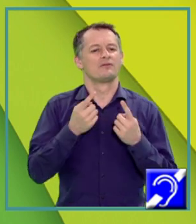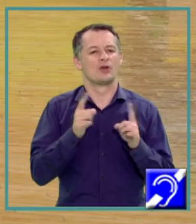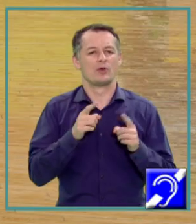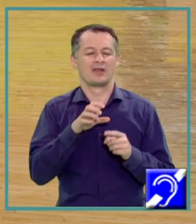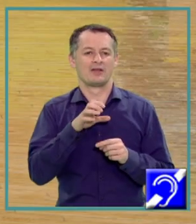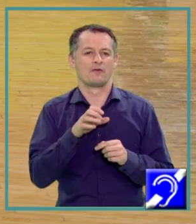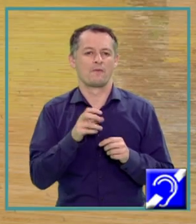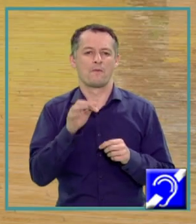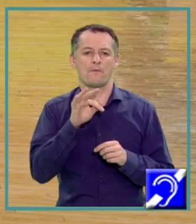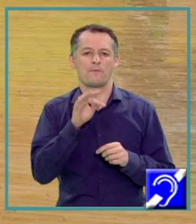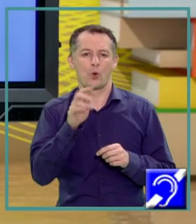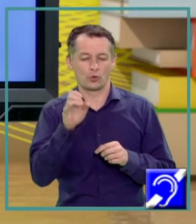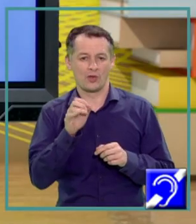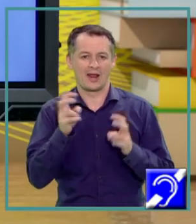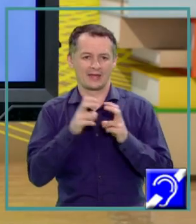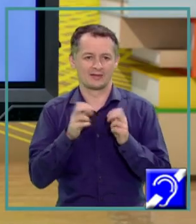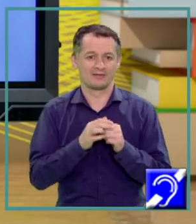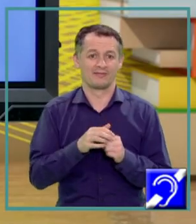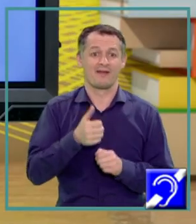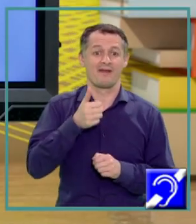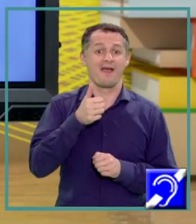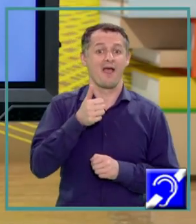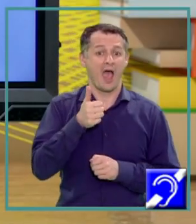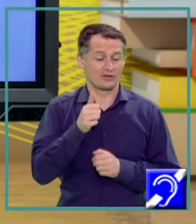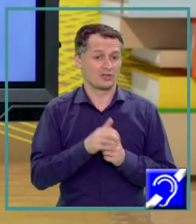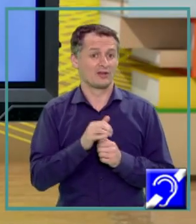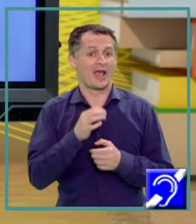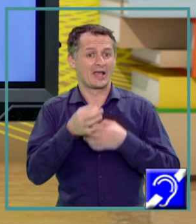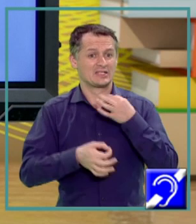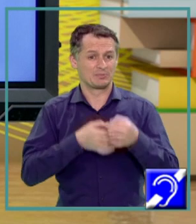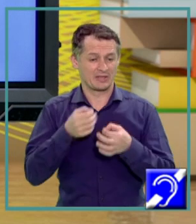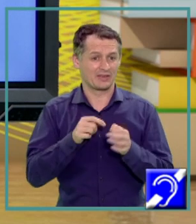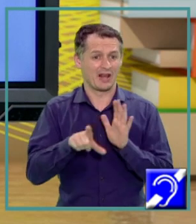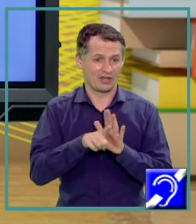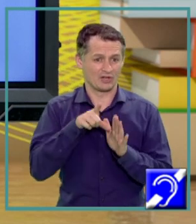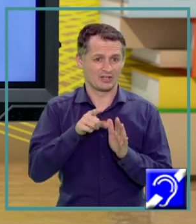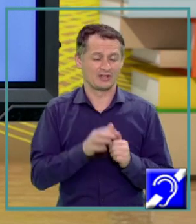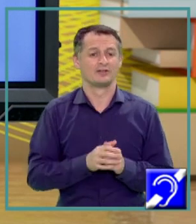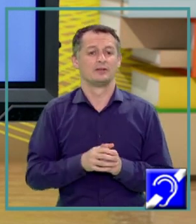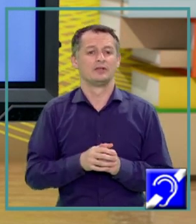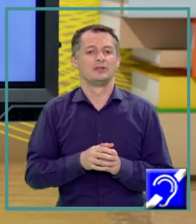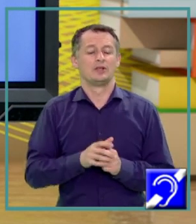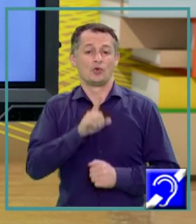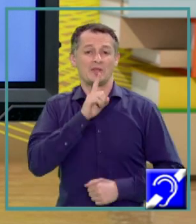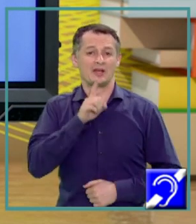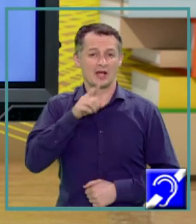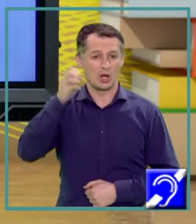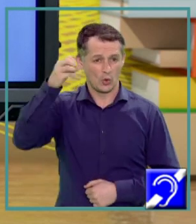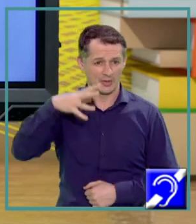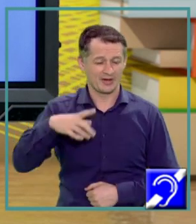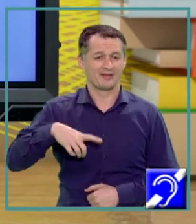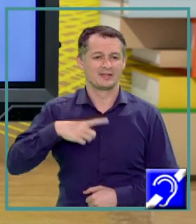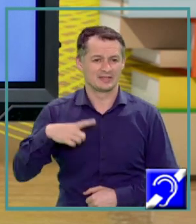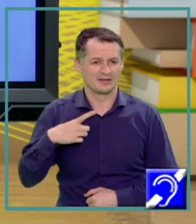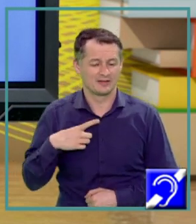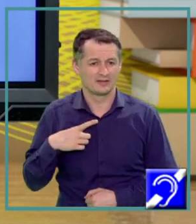Einstein a explicat legile efectului fotoelectric considerând că lumina este de